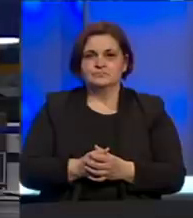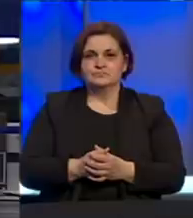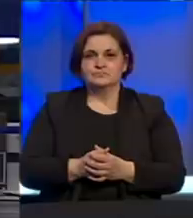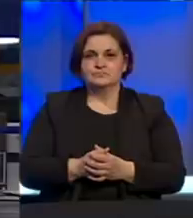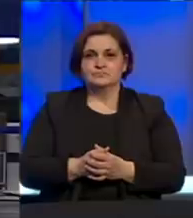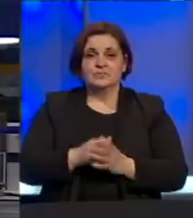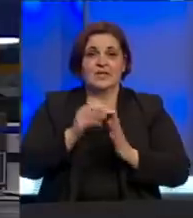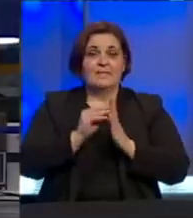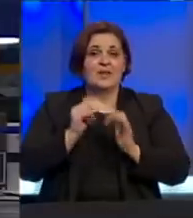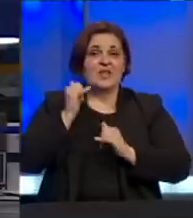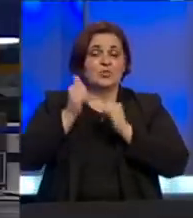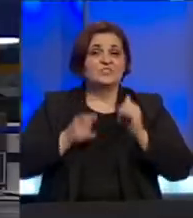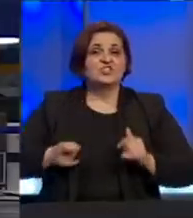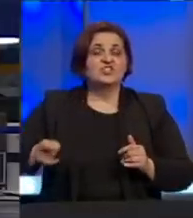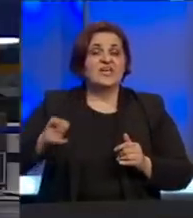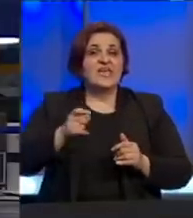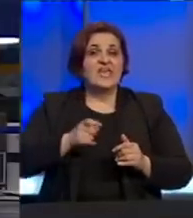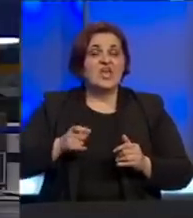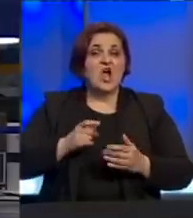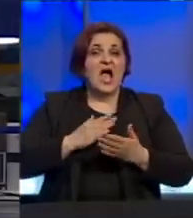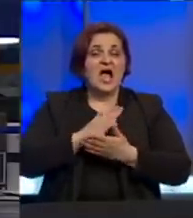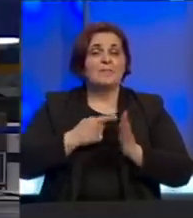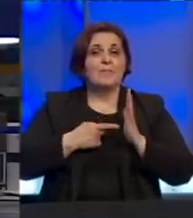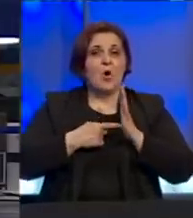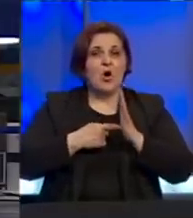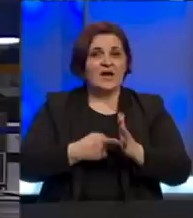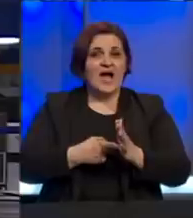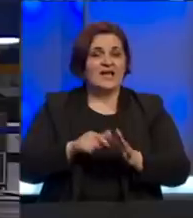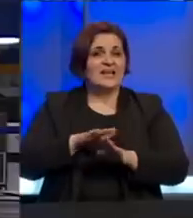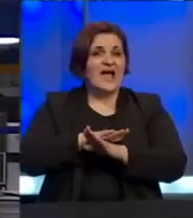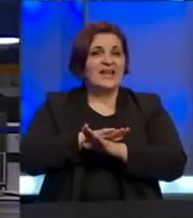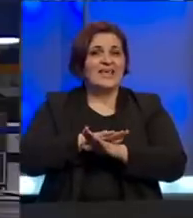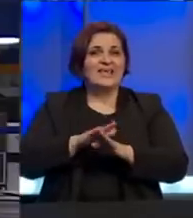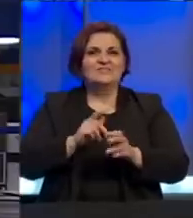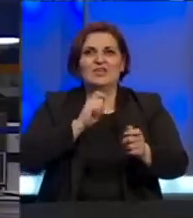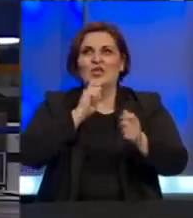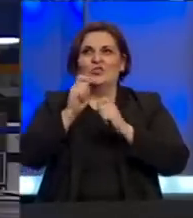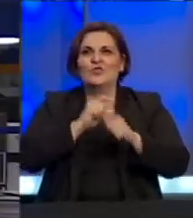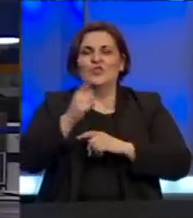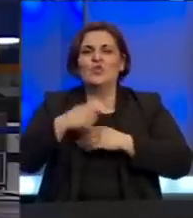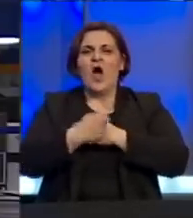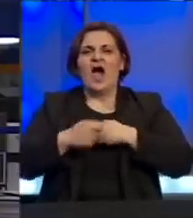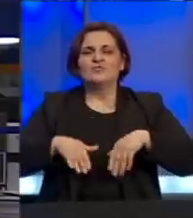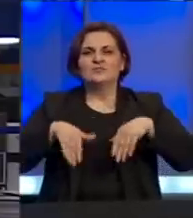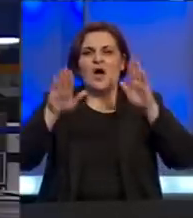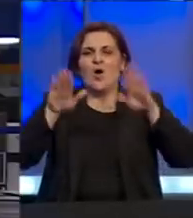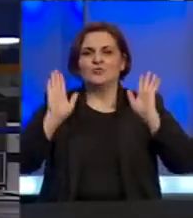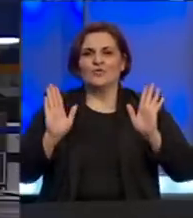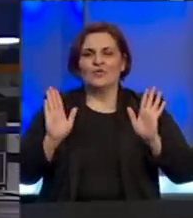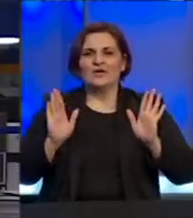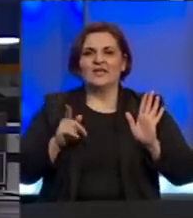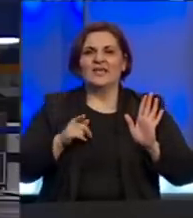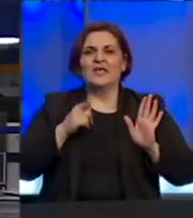podaci turističkih organizacija i agencija pokazuju kako su svi aranžmani dok holovoza otkazani dok